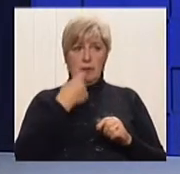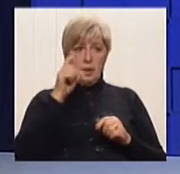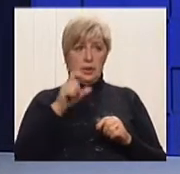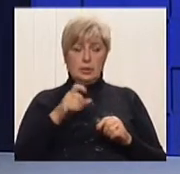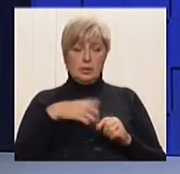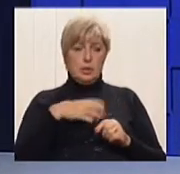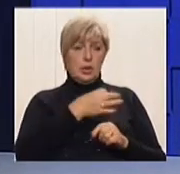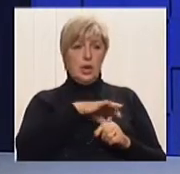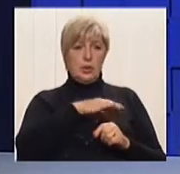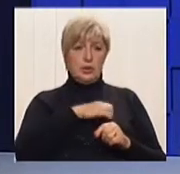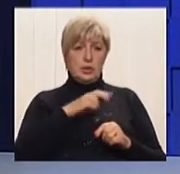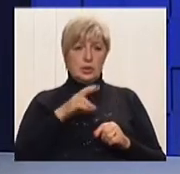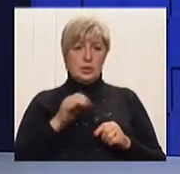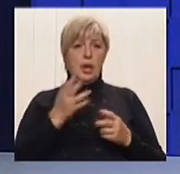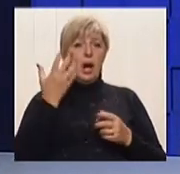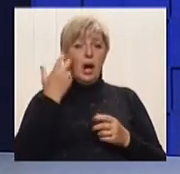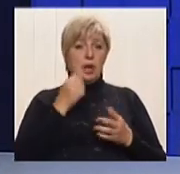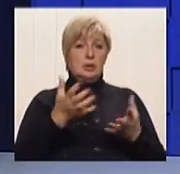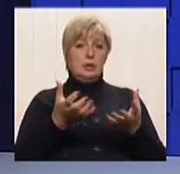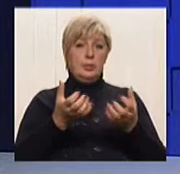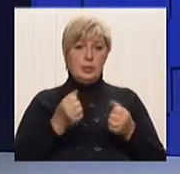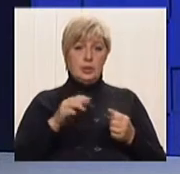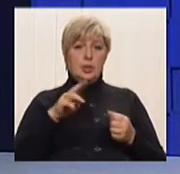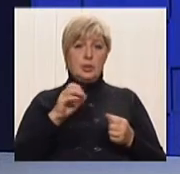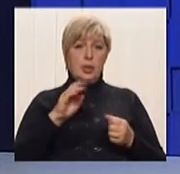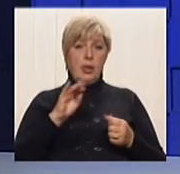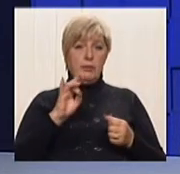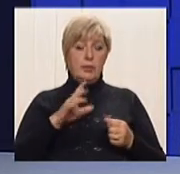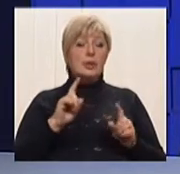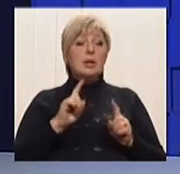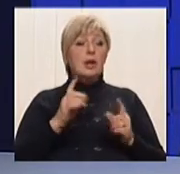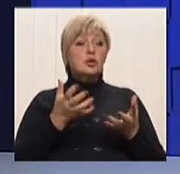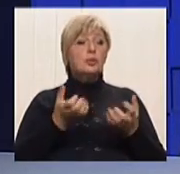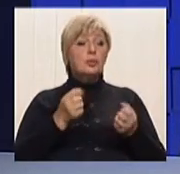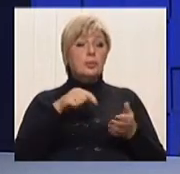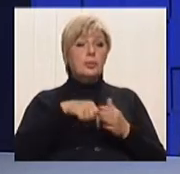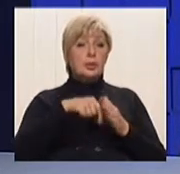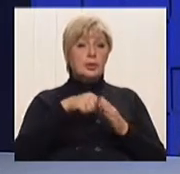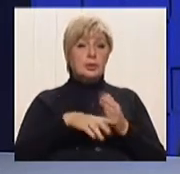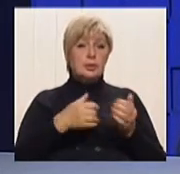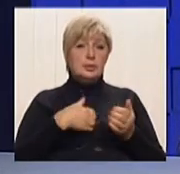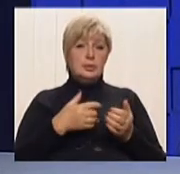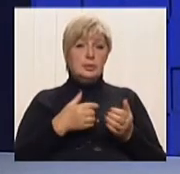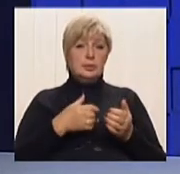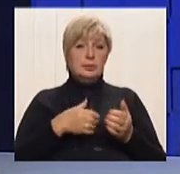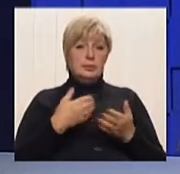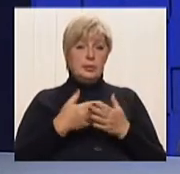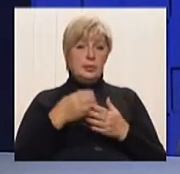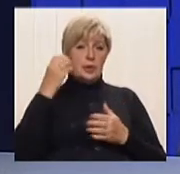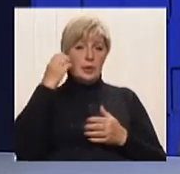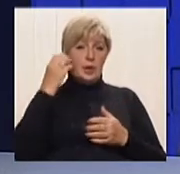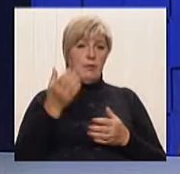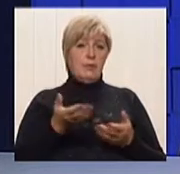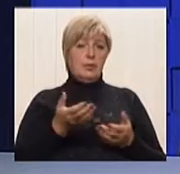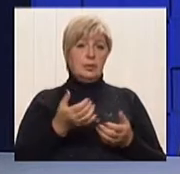с кем вони вообще имеють дело. А коли получають товар, я получив товар, а що ви получили? Ну, вот там, пришел телефон, а що